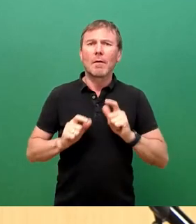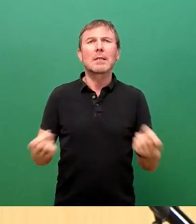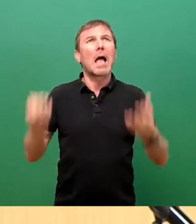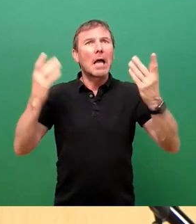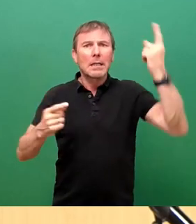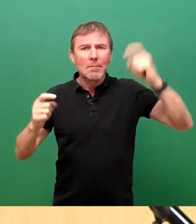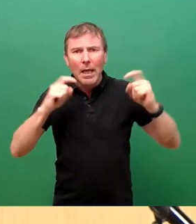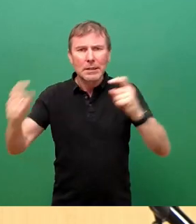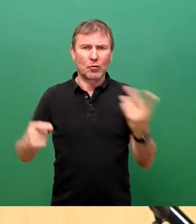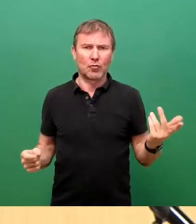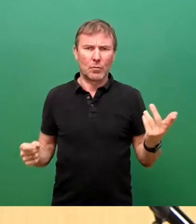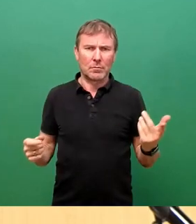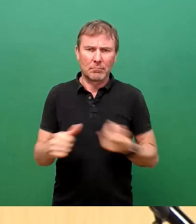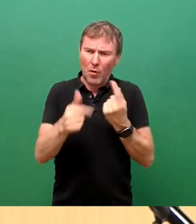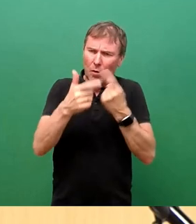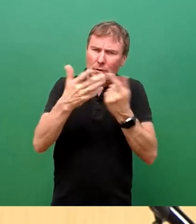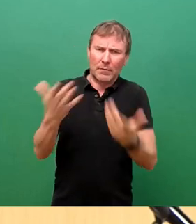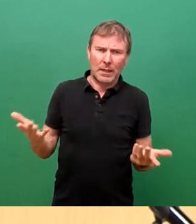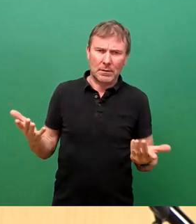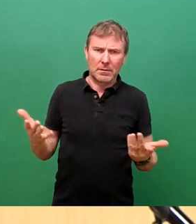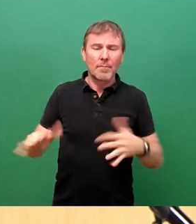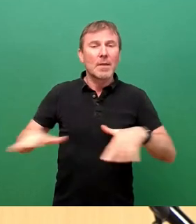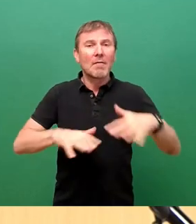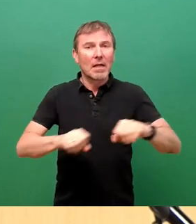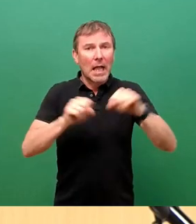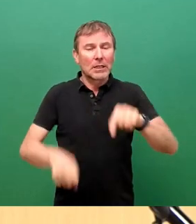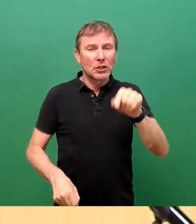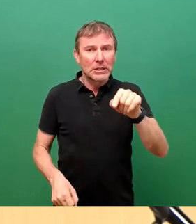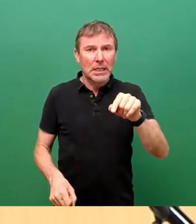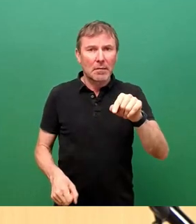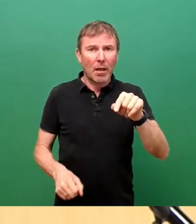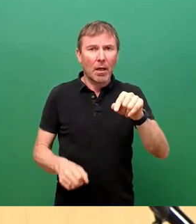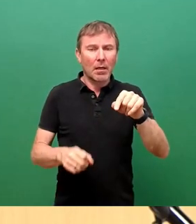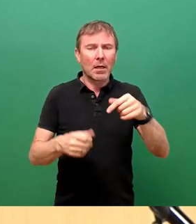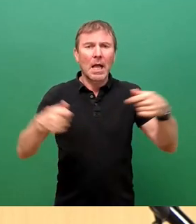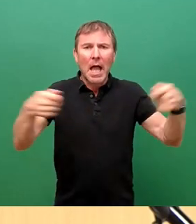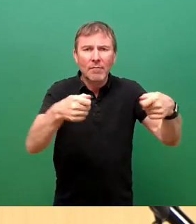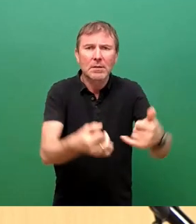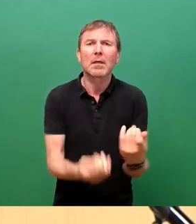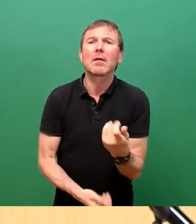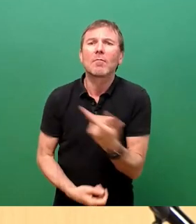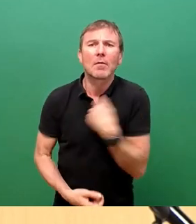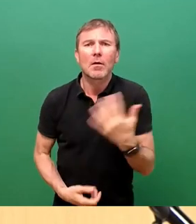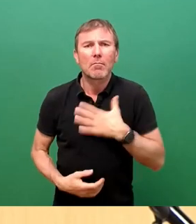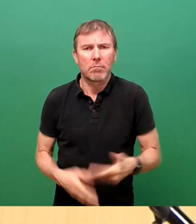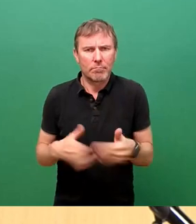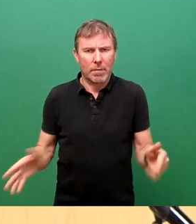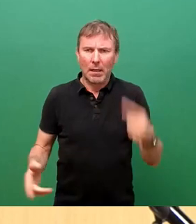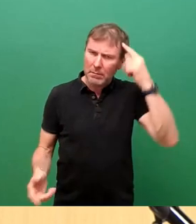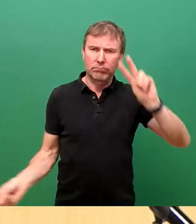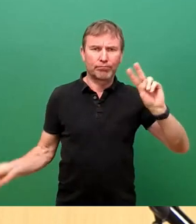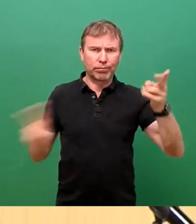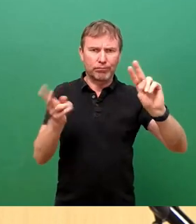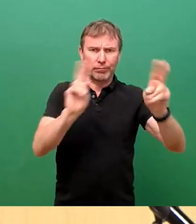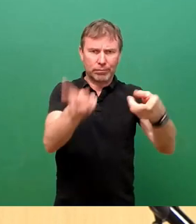viel wollen wir eigentlich im Prinzip in Verkehrssysteme, in Verkehrsinfrastruktur investieren, hat sich geändert. Und was sich auch geändert